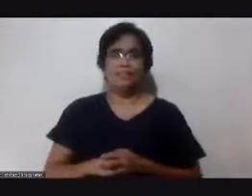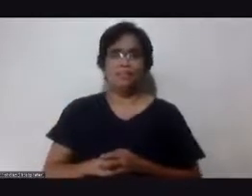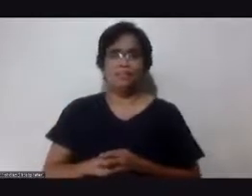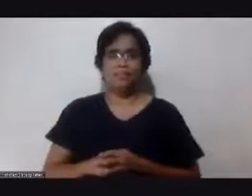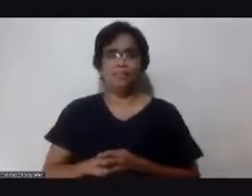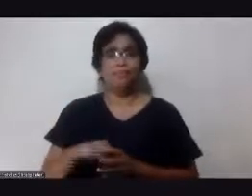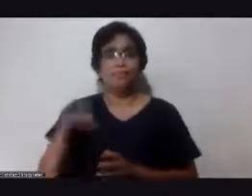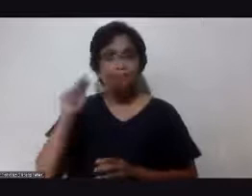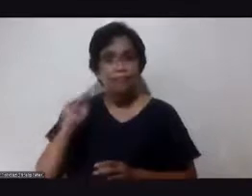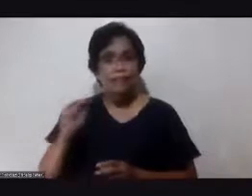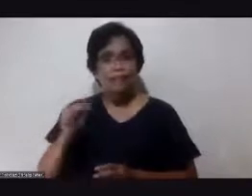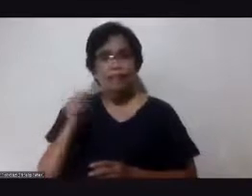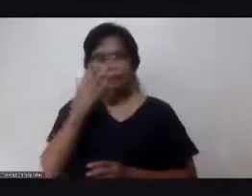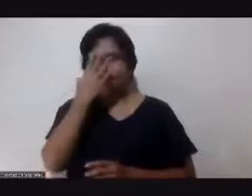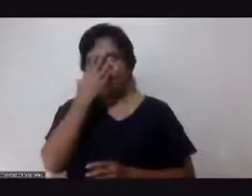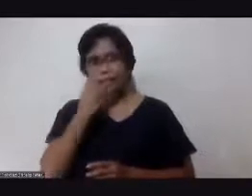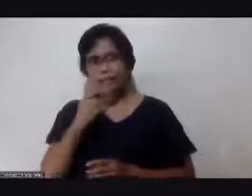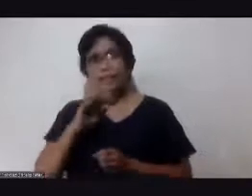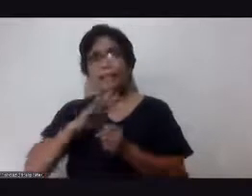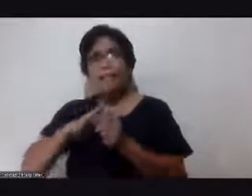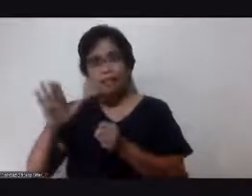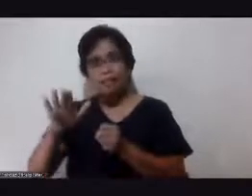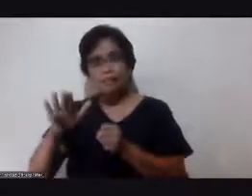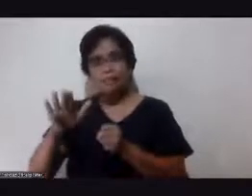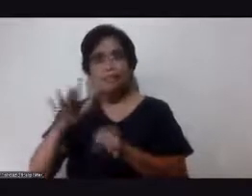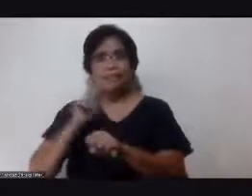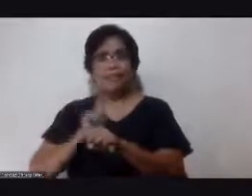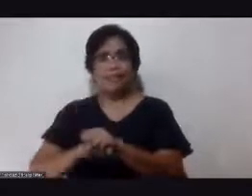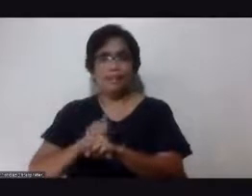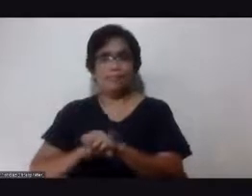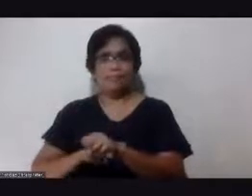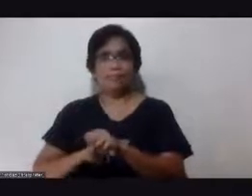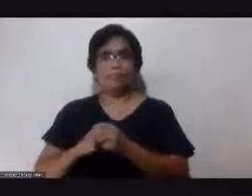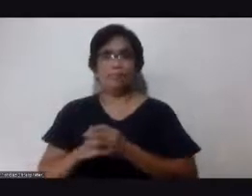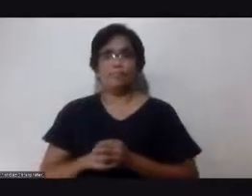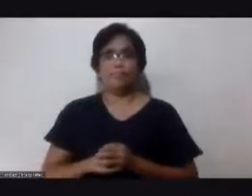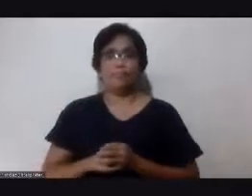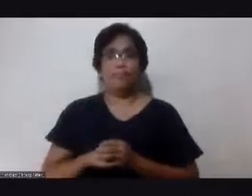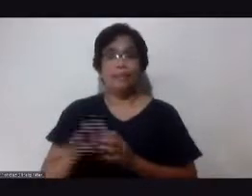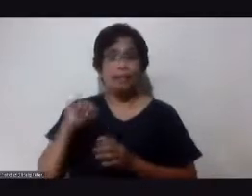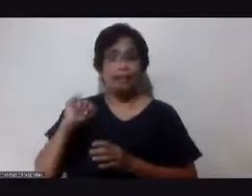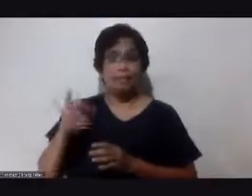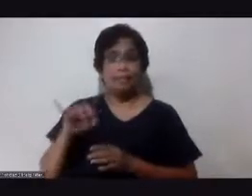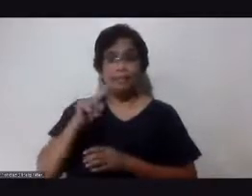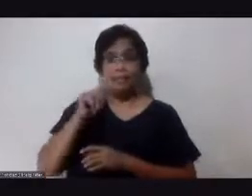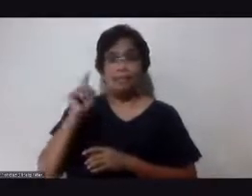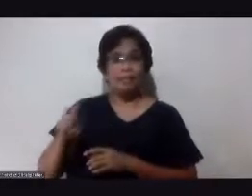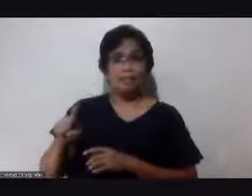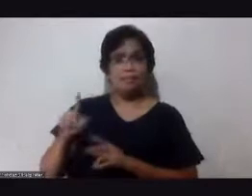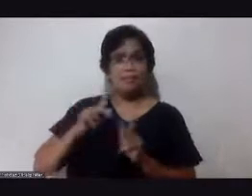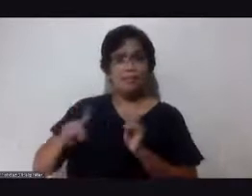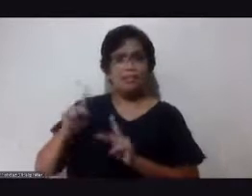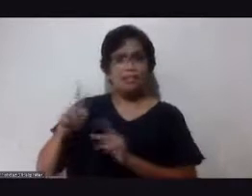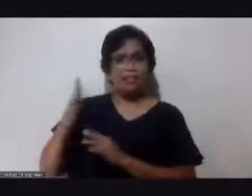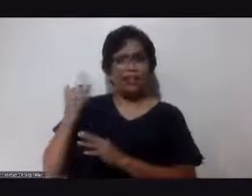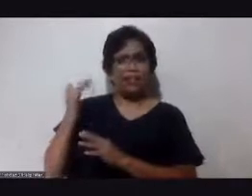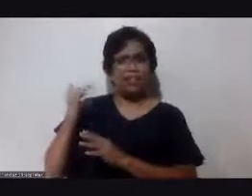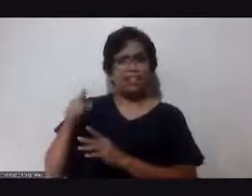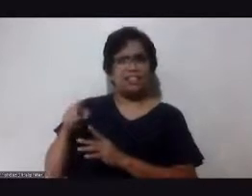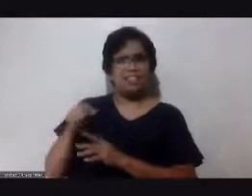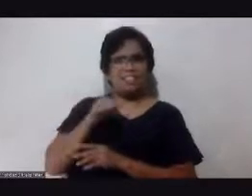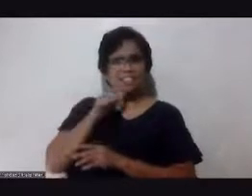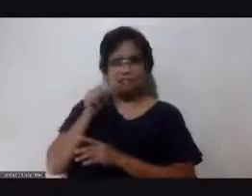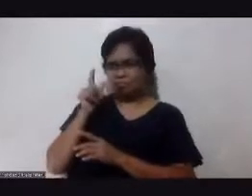kailangan natin matulog ng sapat na oras okay and kung tatanungin ng mga tao bakit ka hindi mukhang